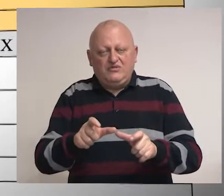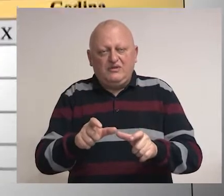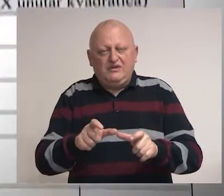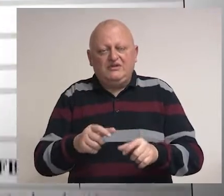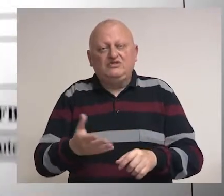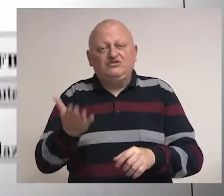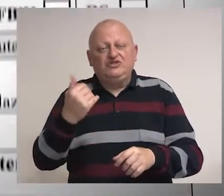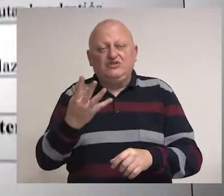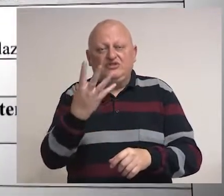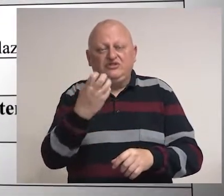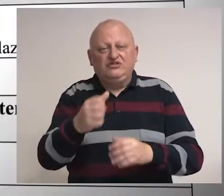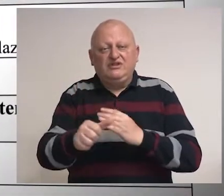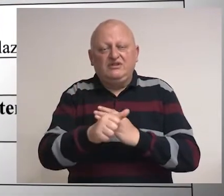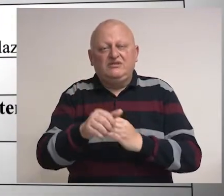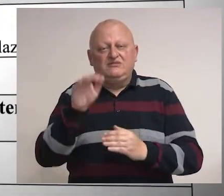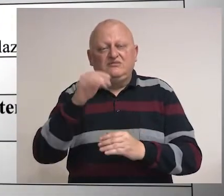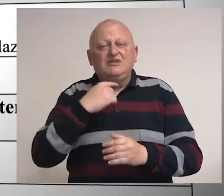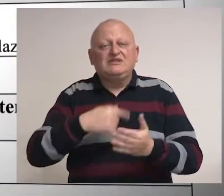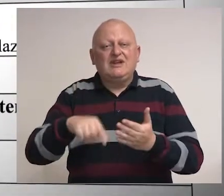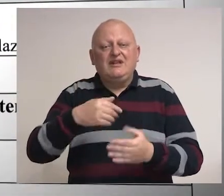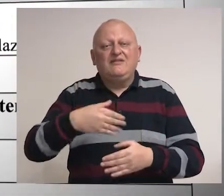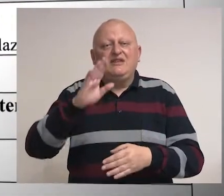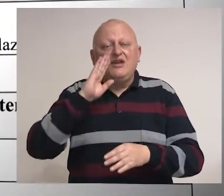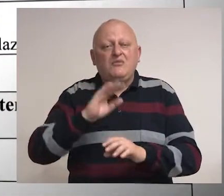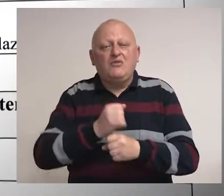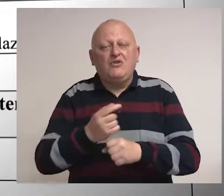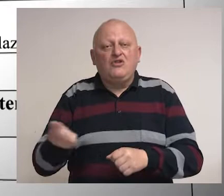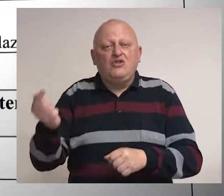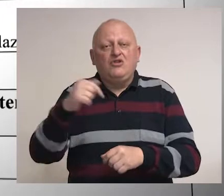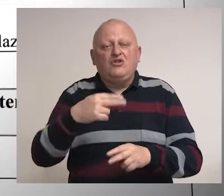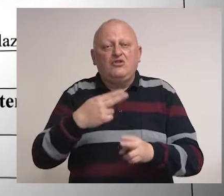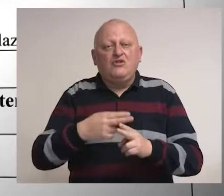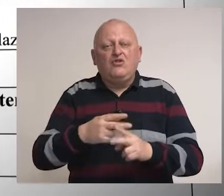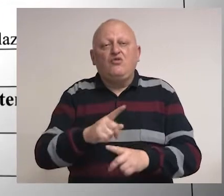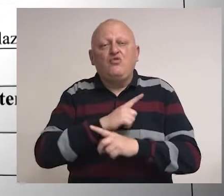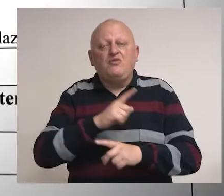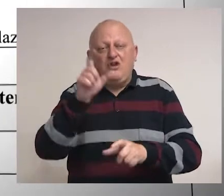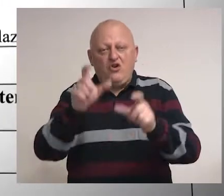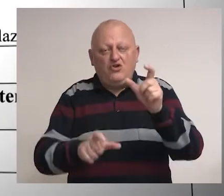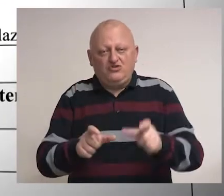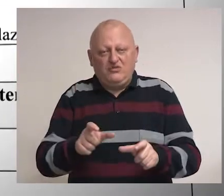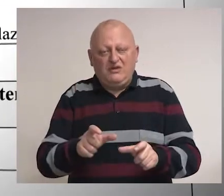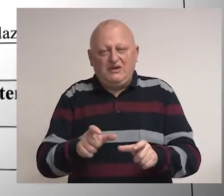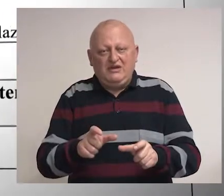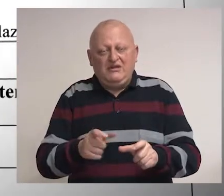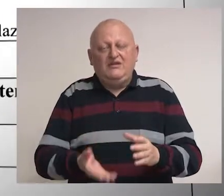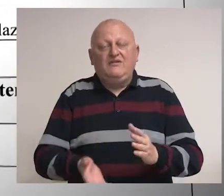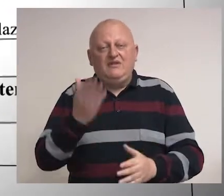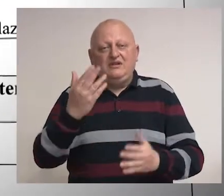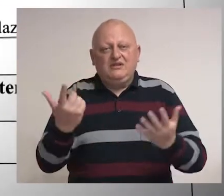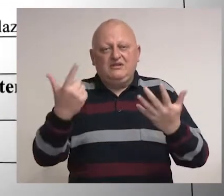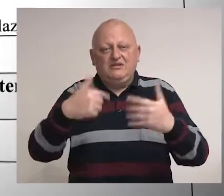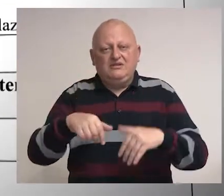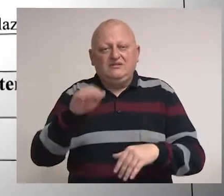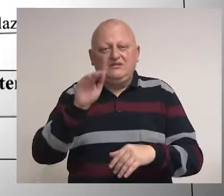Čak 411 prijava za glasanje van BiH je stiglo na ime umrlih lica. Više od 7.000 prijava je